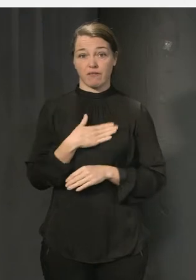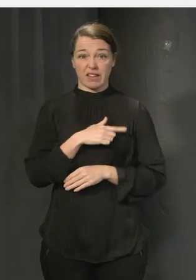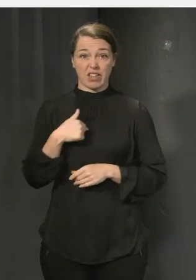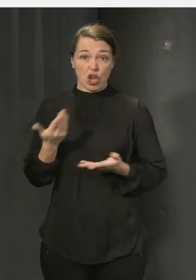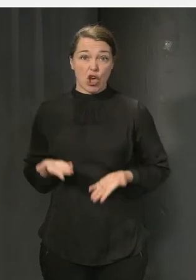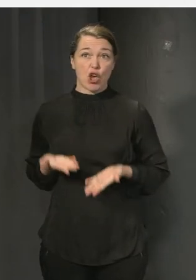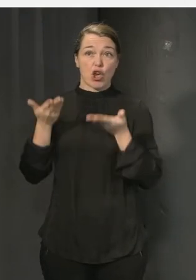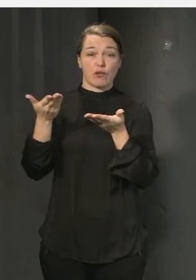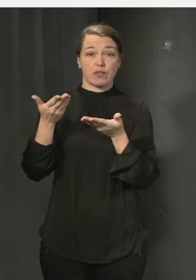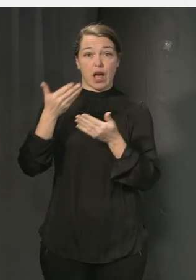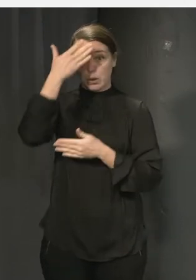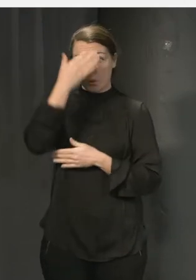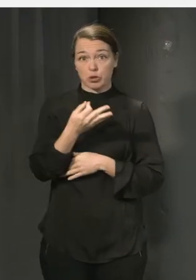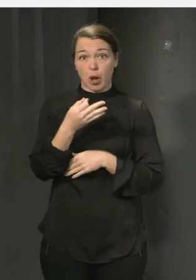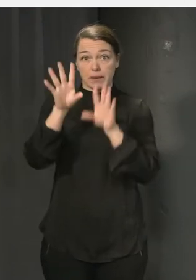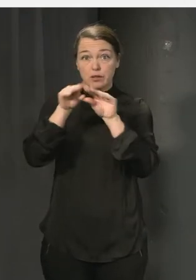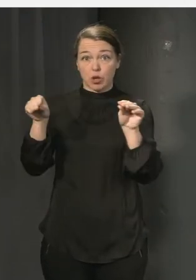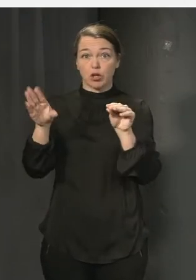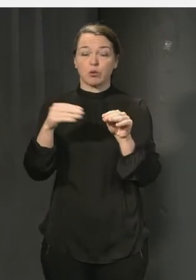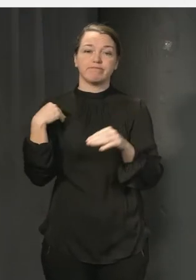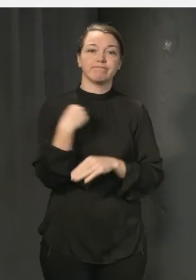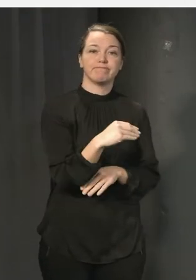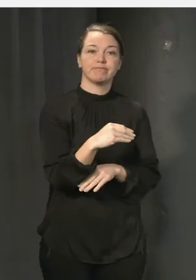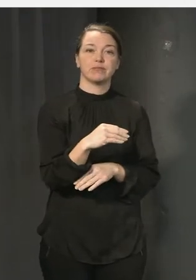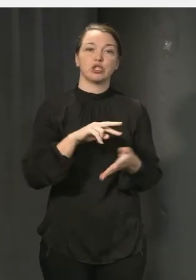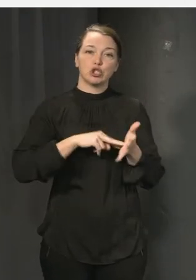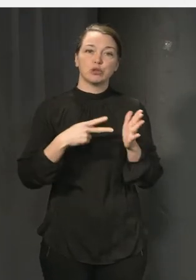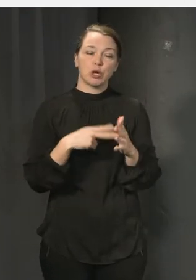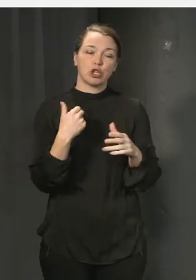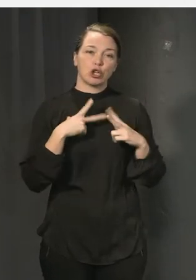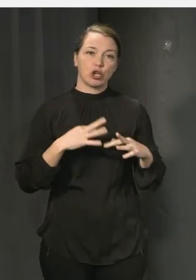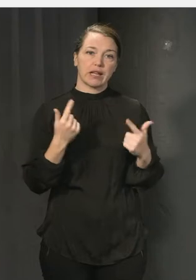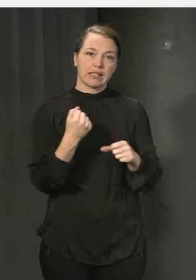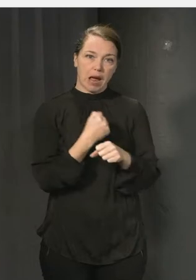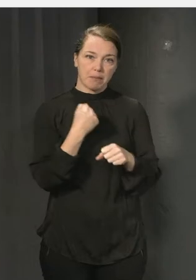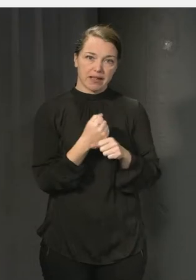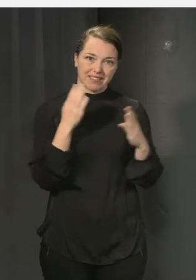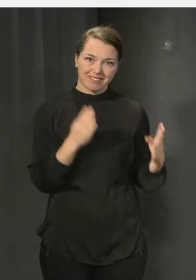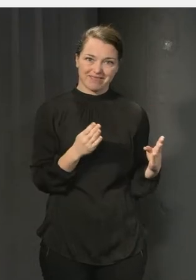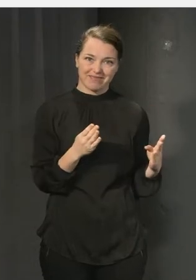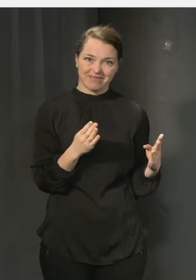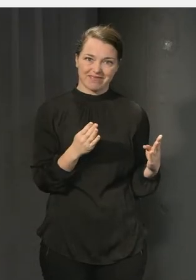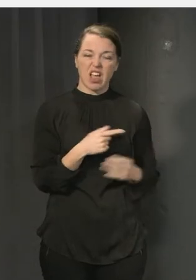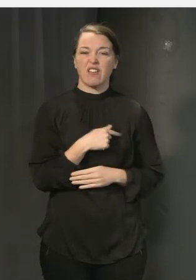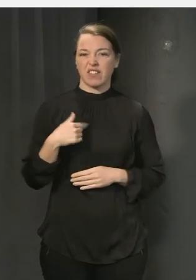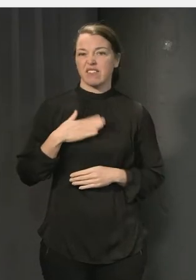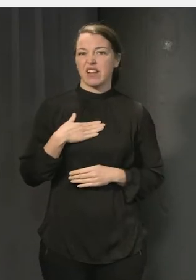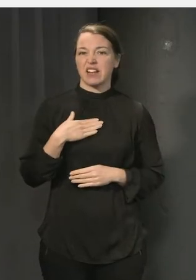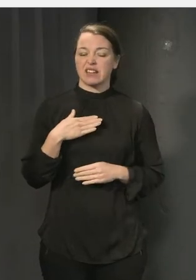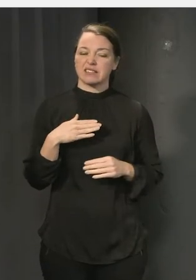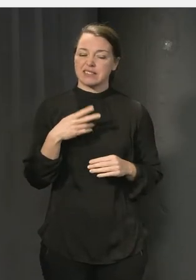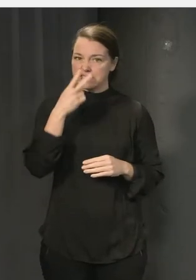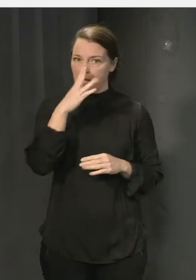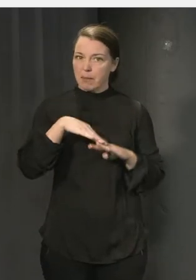kunskapen då måste vi satsa på det systematiska trygghetsarbetet. Så där skulle vi väl vilja se lite mer